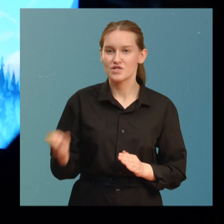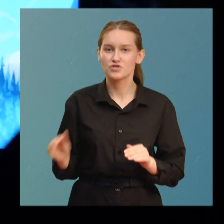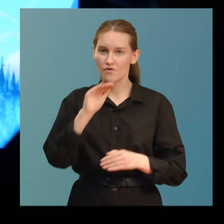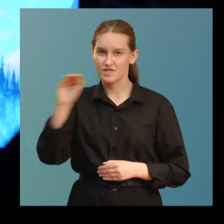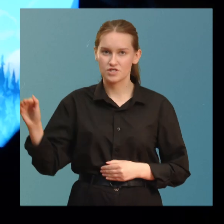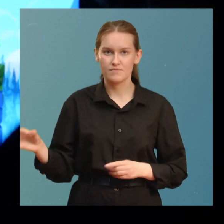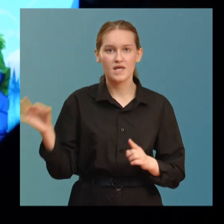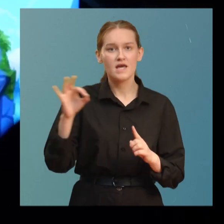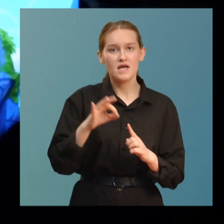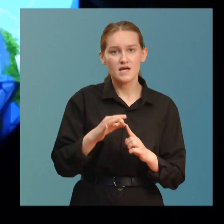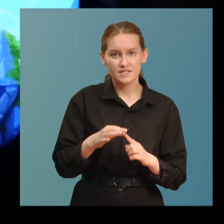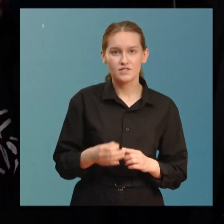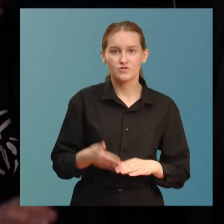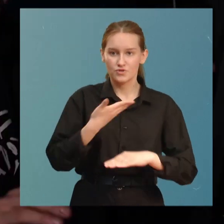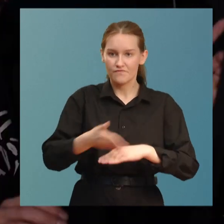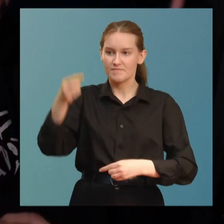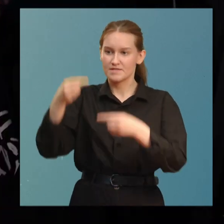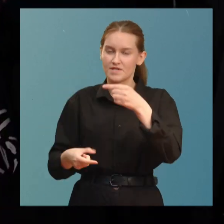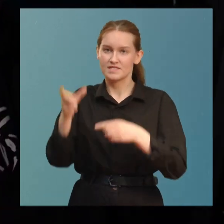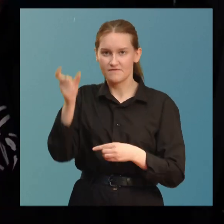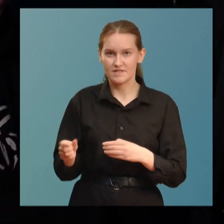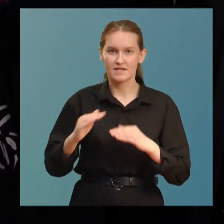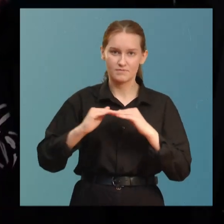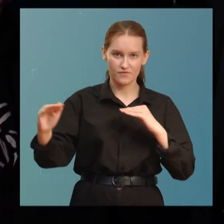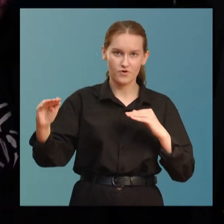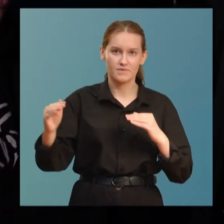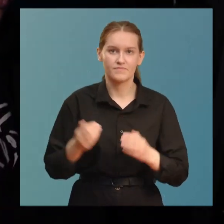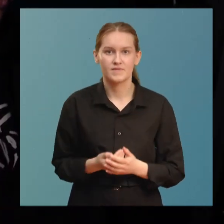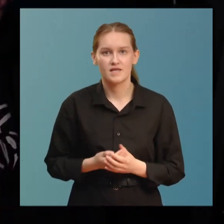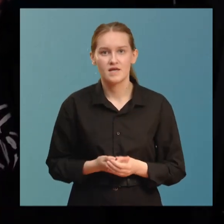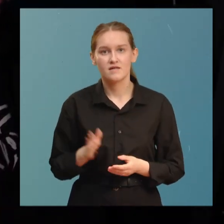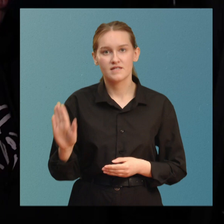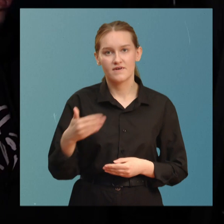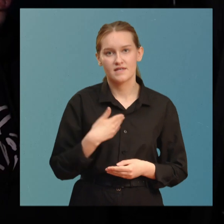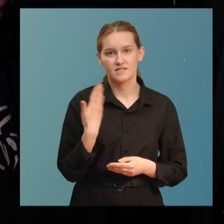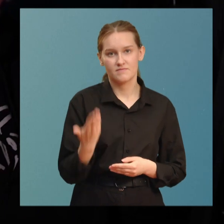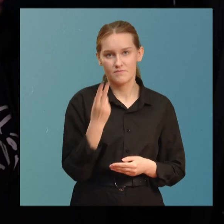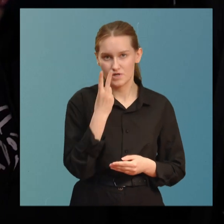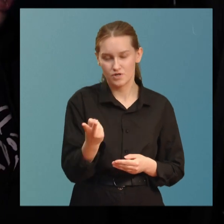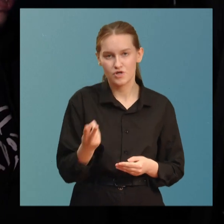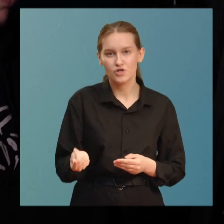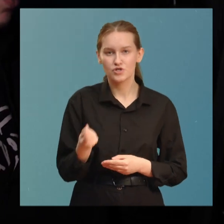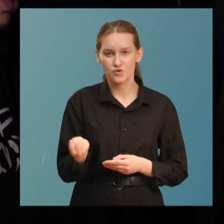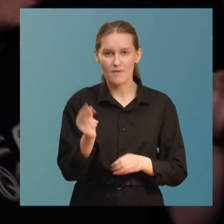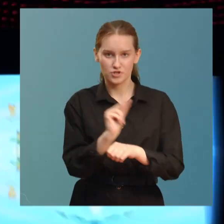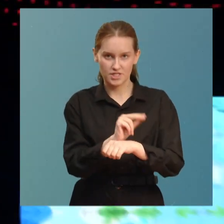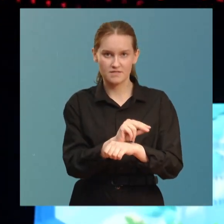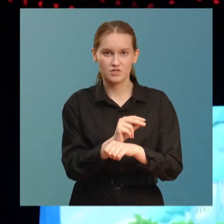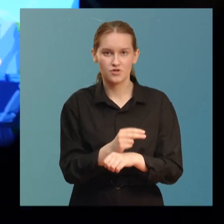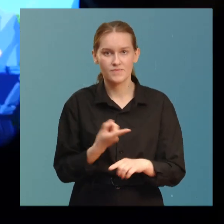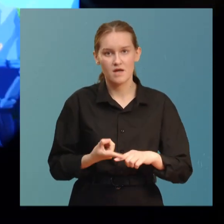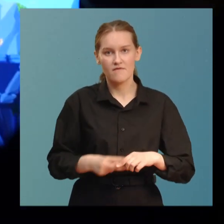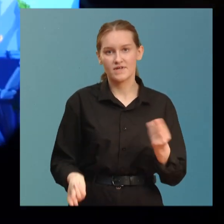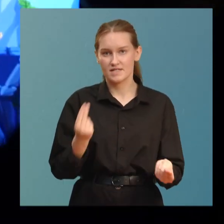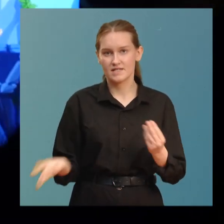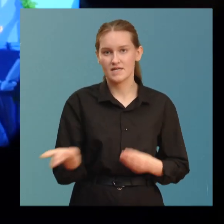режим. Здесь суть выбить противника из платформы. Давай я тебе покажу обучение небольшое. В этой